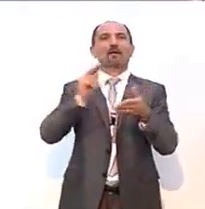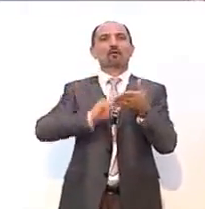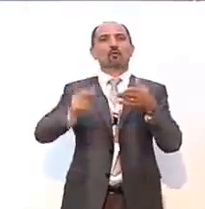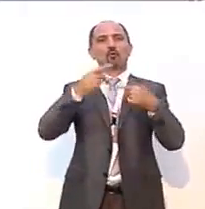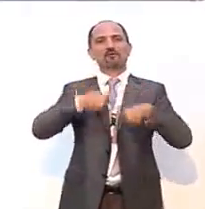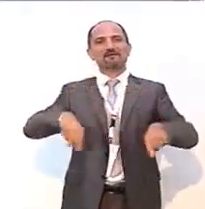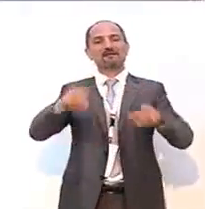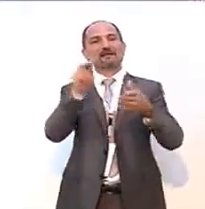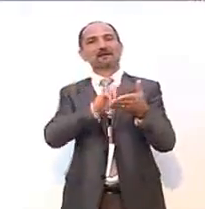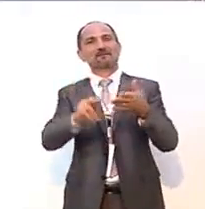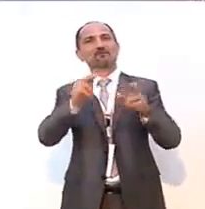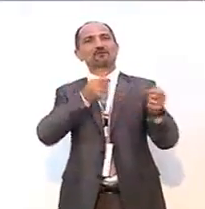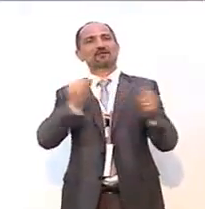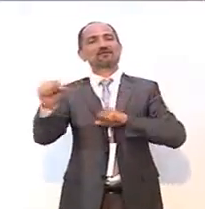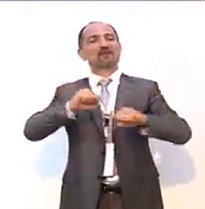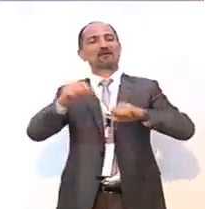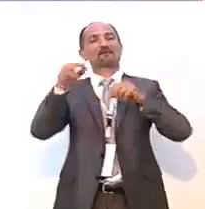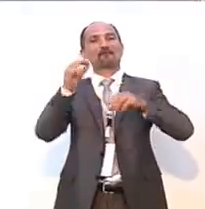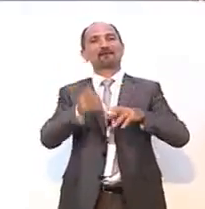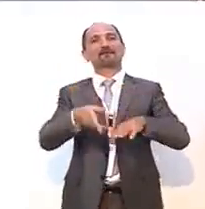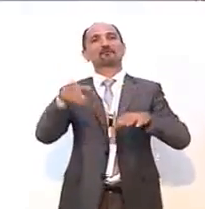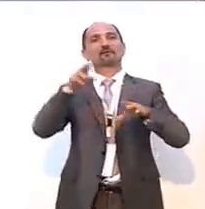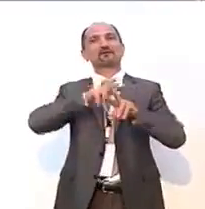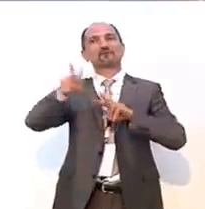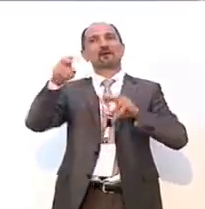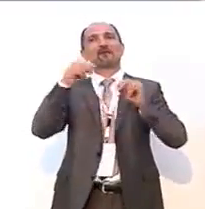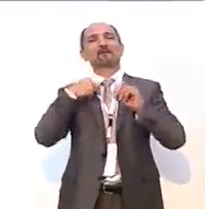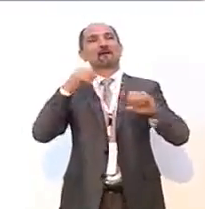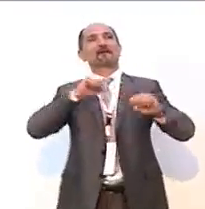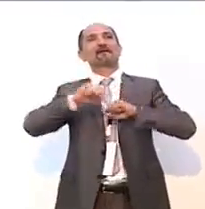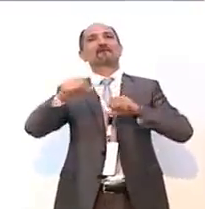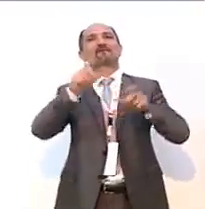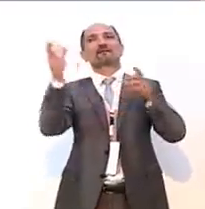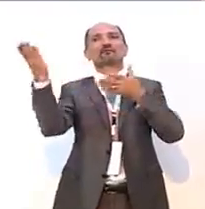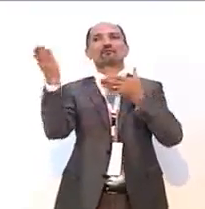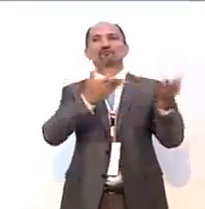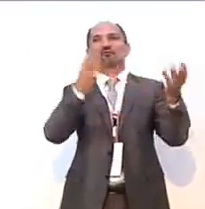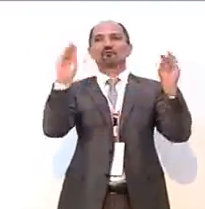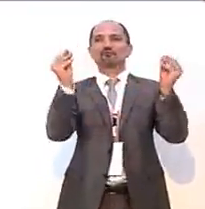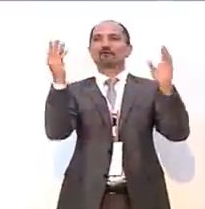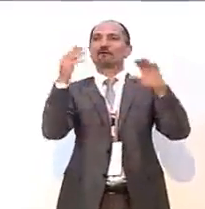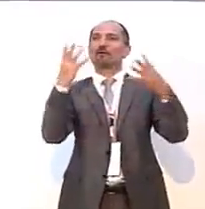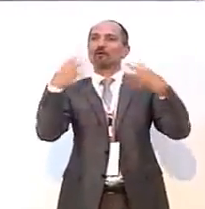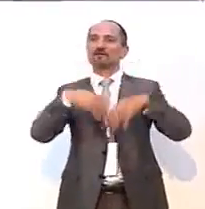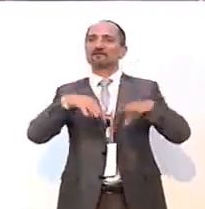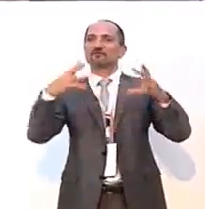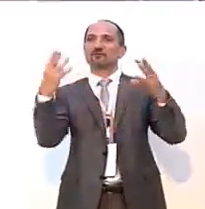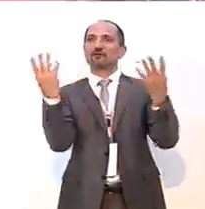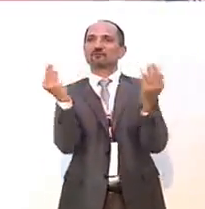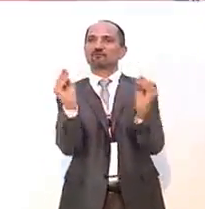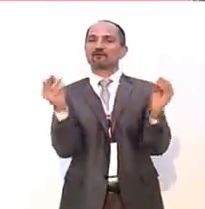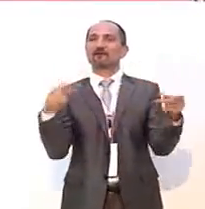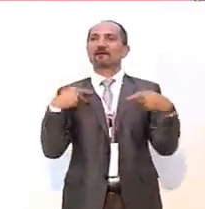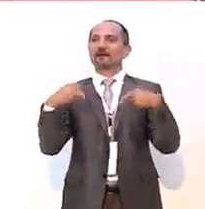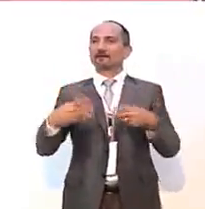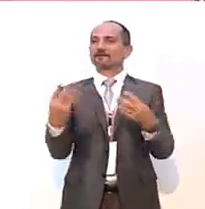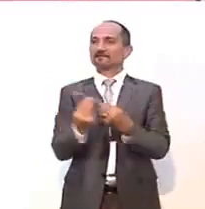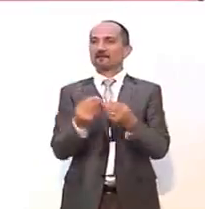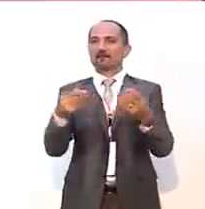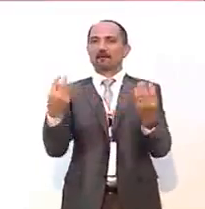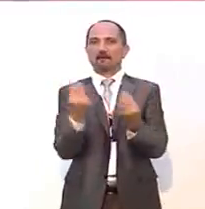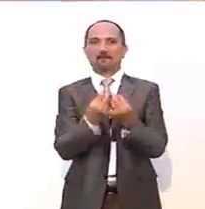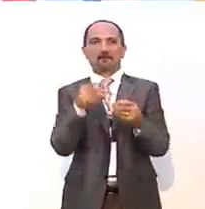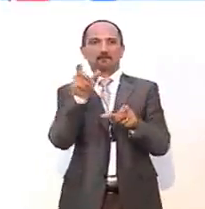dirigenti del Partito Nazionale. Io vi rivolgo un invito, ma lo rivolgo anche ai tanti ragazzi che fanno l'organizzazione giovanile insieme a me, che vedo qui presenti oggi.